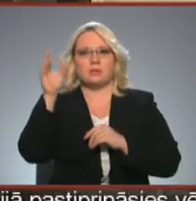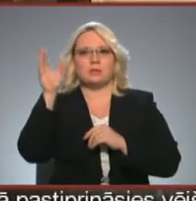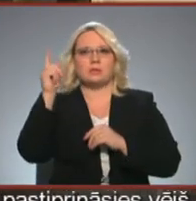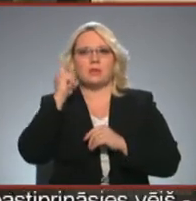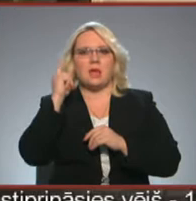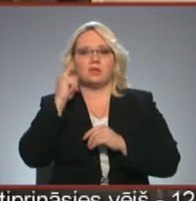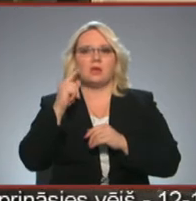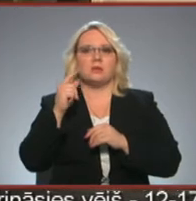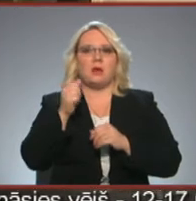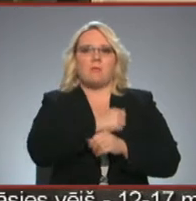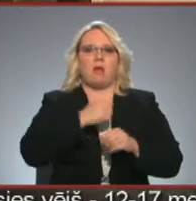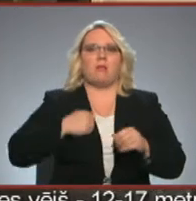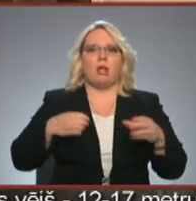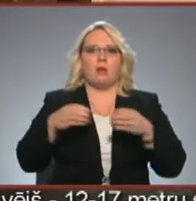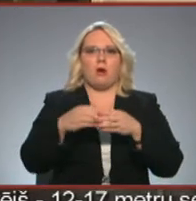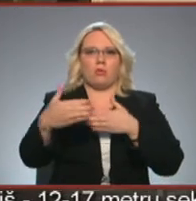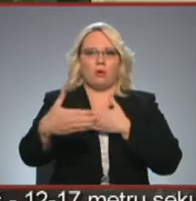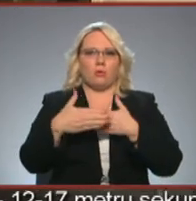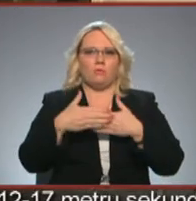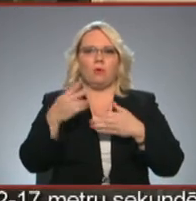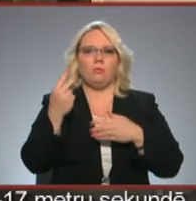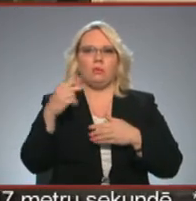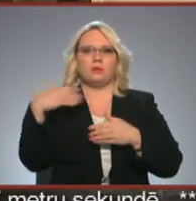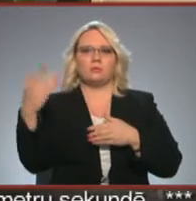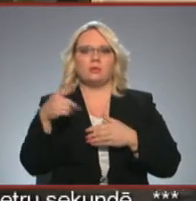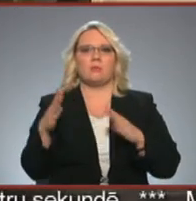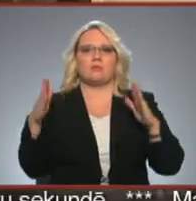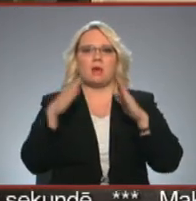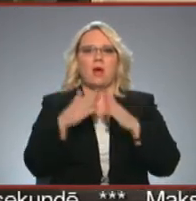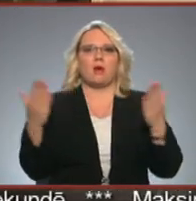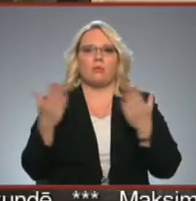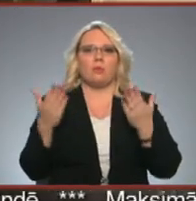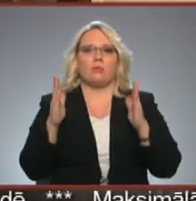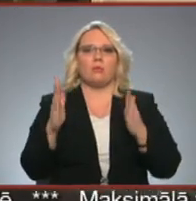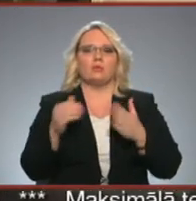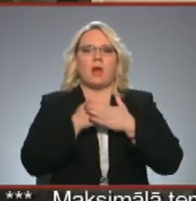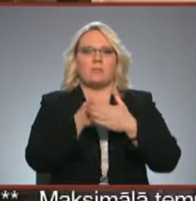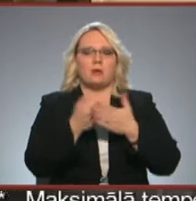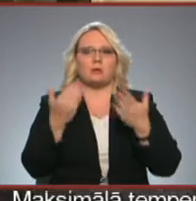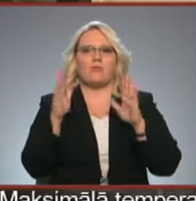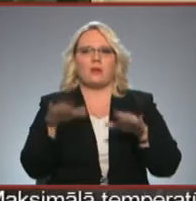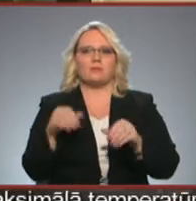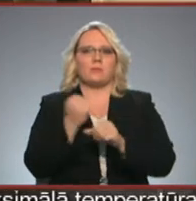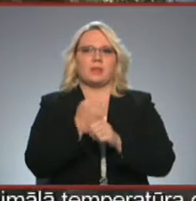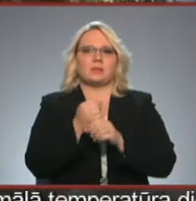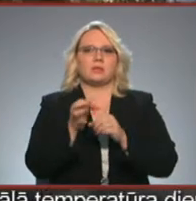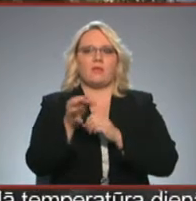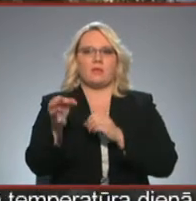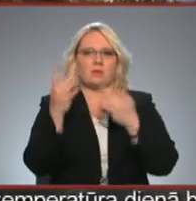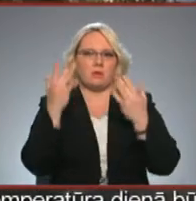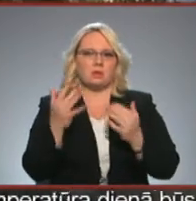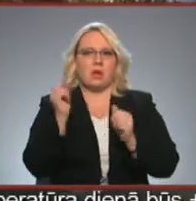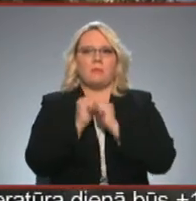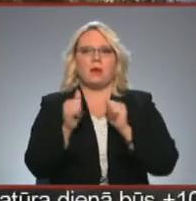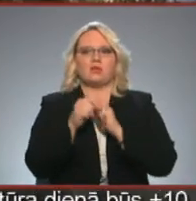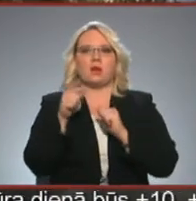bataljonu tūmā. Un no otras puses tā būs ēka, kurš tā kā būs atbalsts, mēs varēsim taisīt novada pasākums. Biežāk šeit